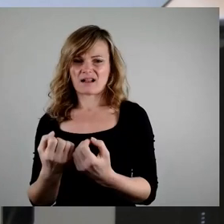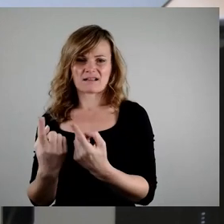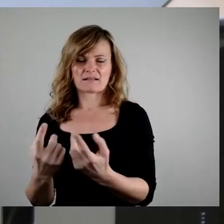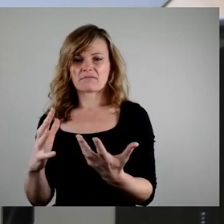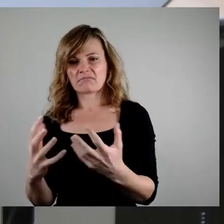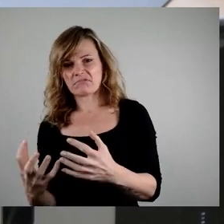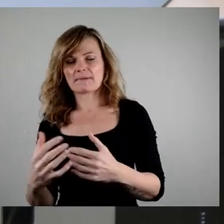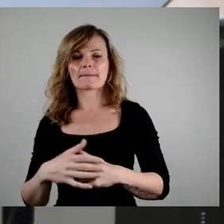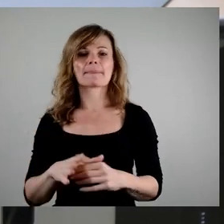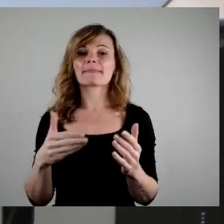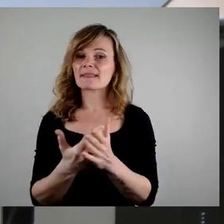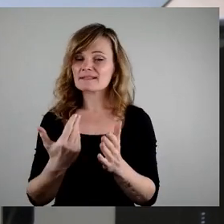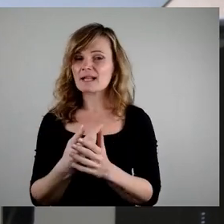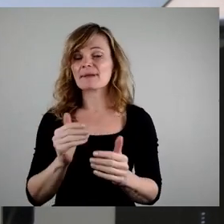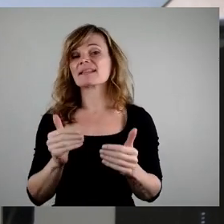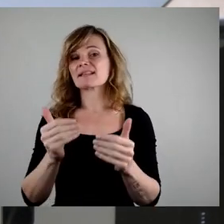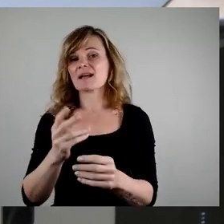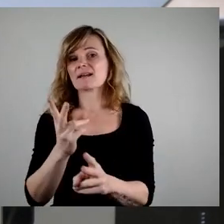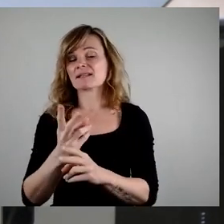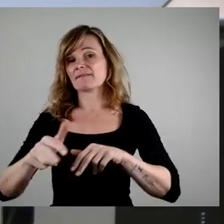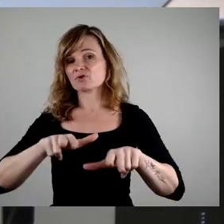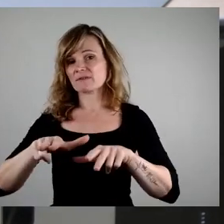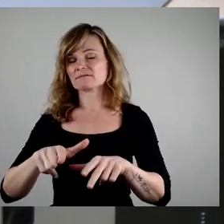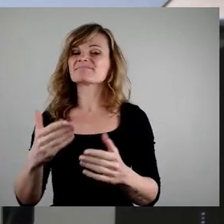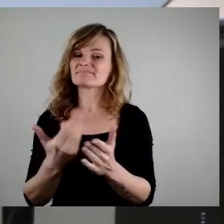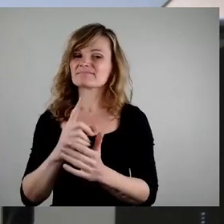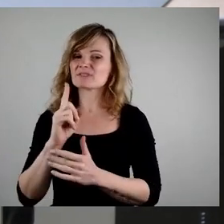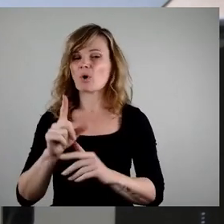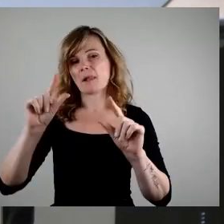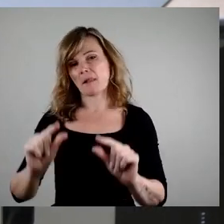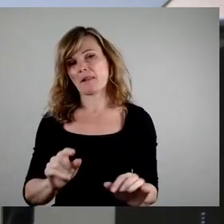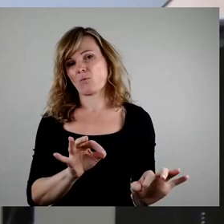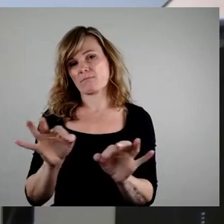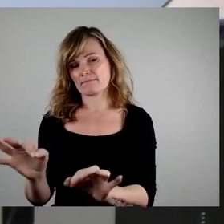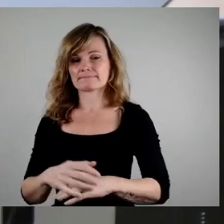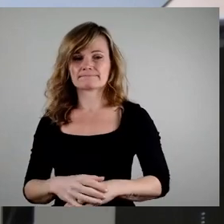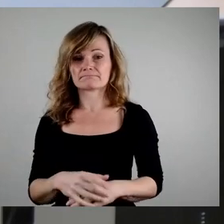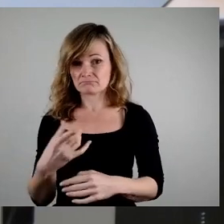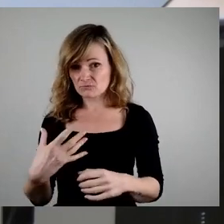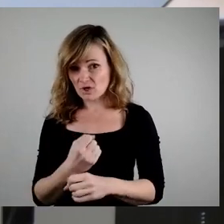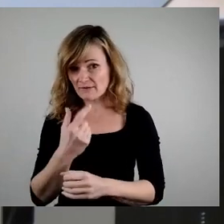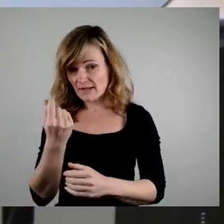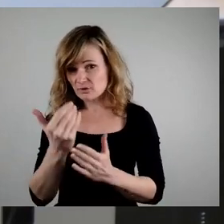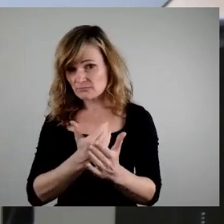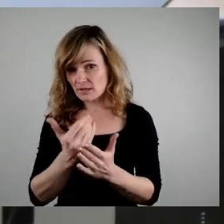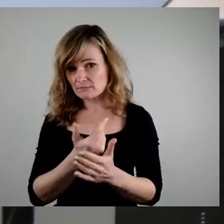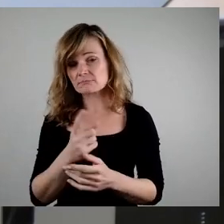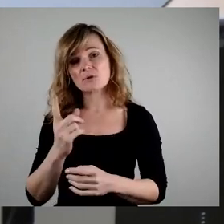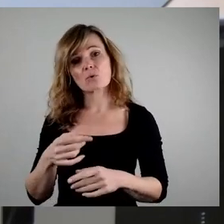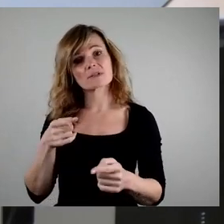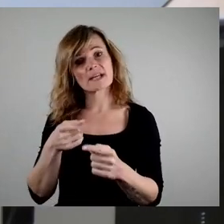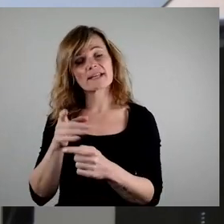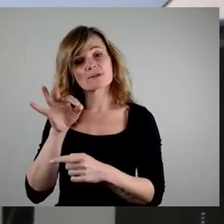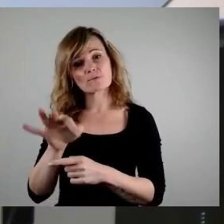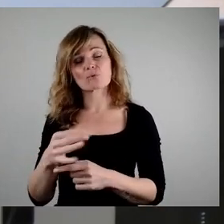Wirtschaftens möglichst selten stattfinden. Wenn es uns gelingt, hier Geld zu sparen, kann das auch direkt zur Kostendämpfung der Preise für das Schulessen führen.